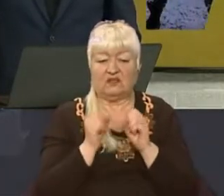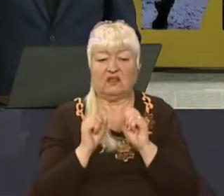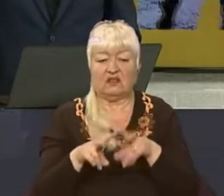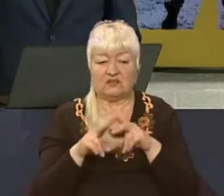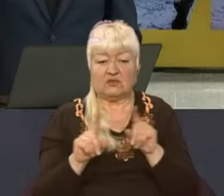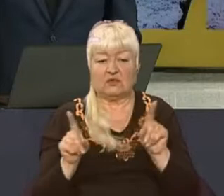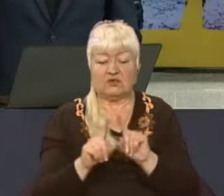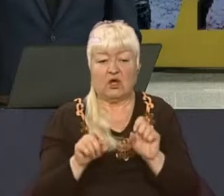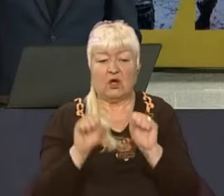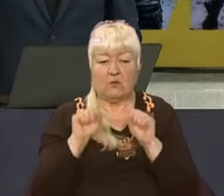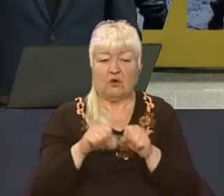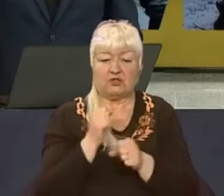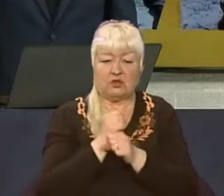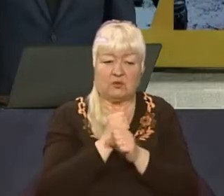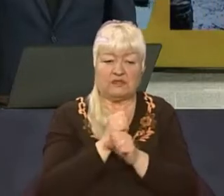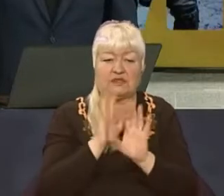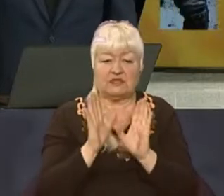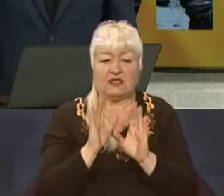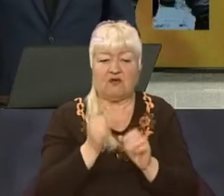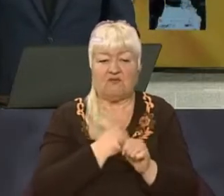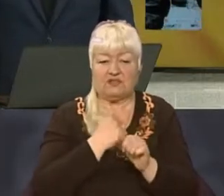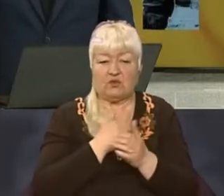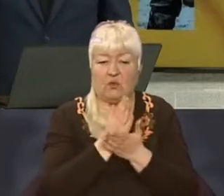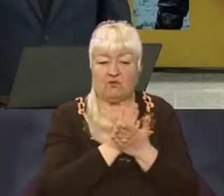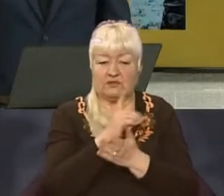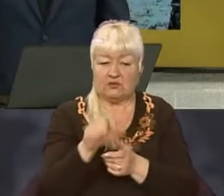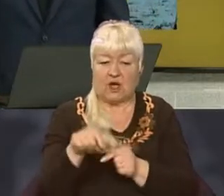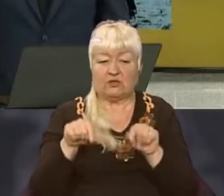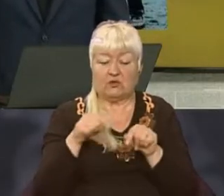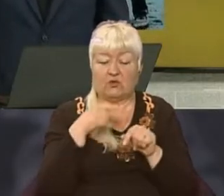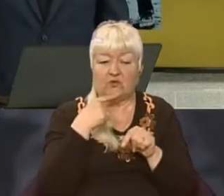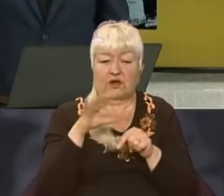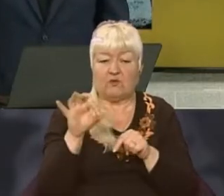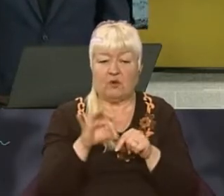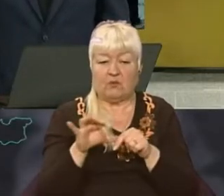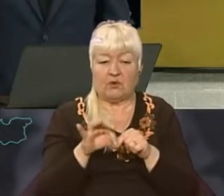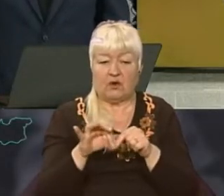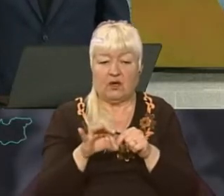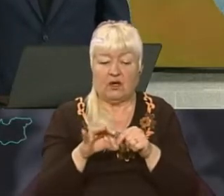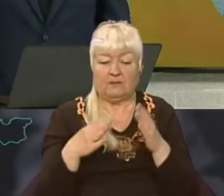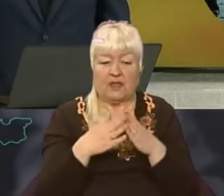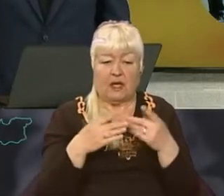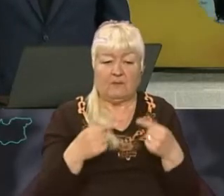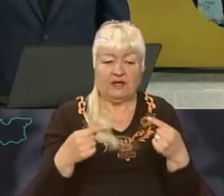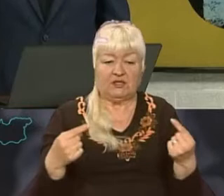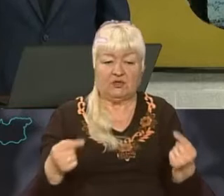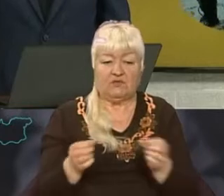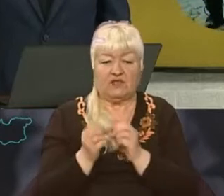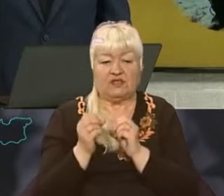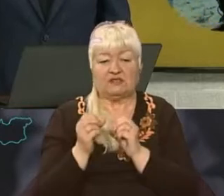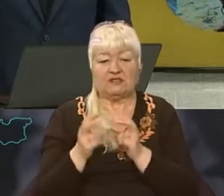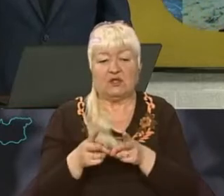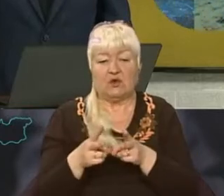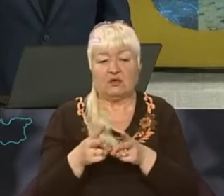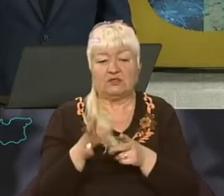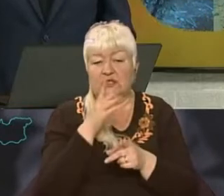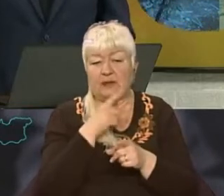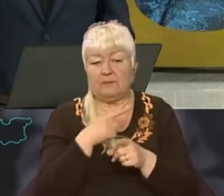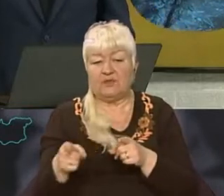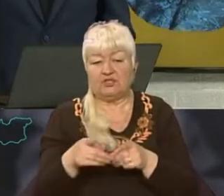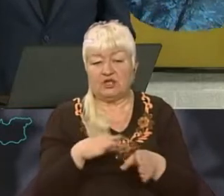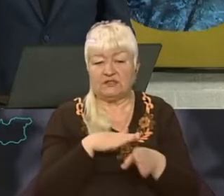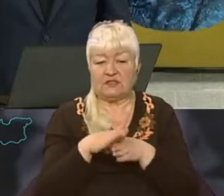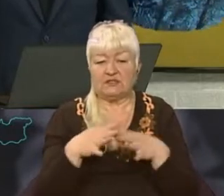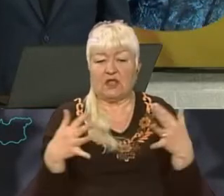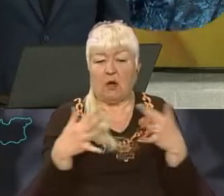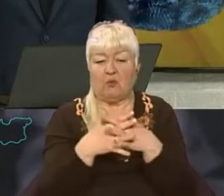безпосередньо військовослужбовцями. А тут ми говоримо про вчинення майнових злочинів під час здійснення